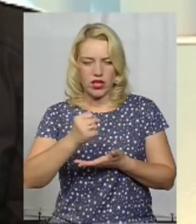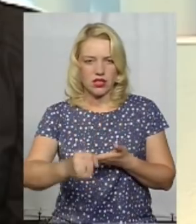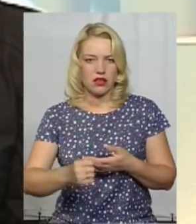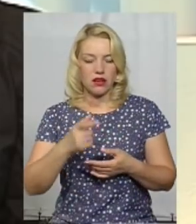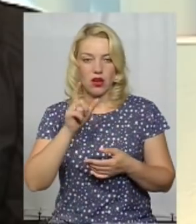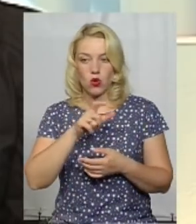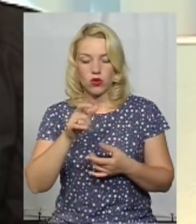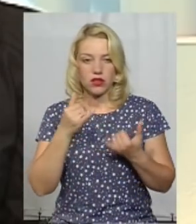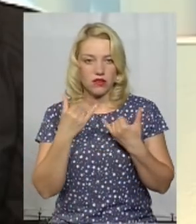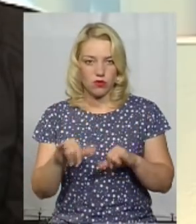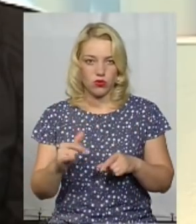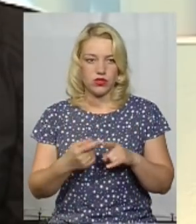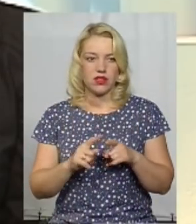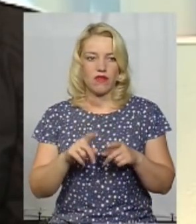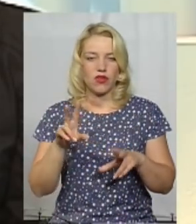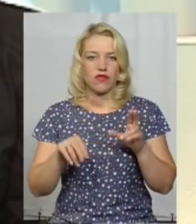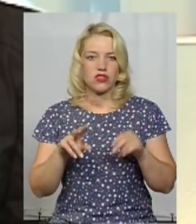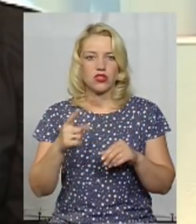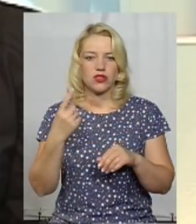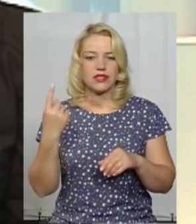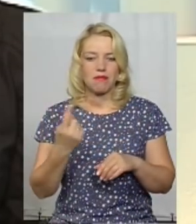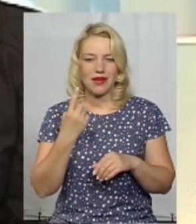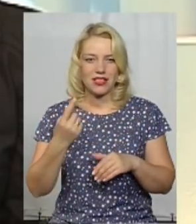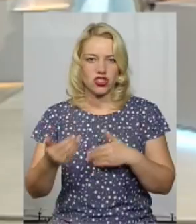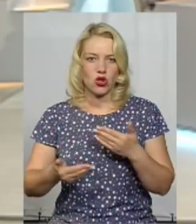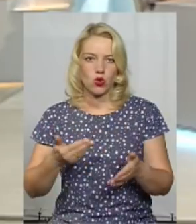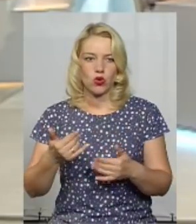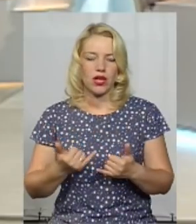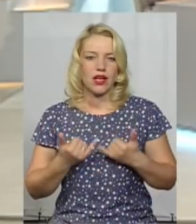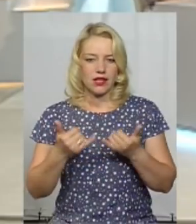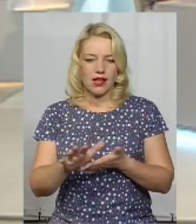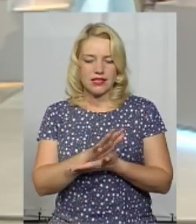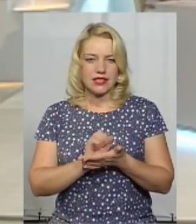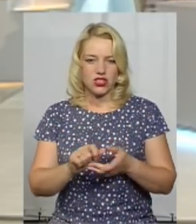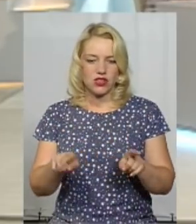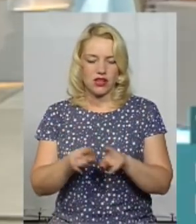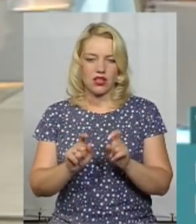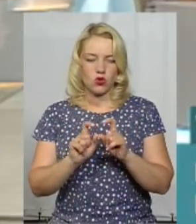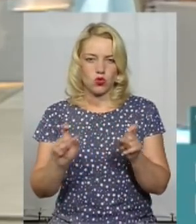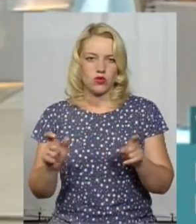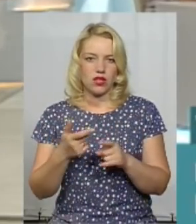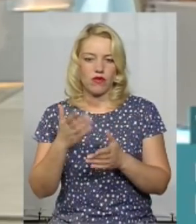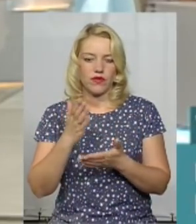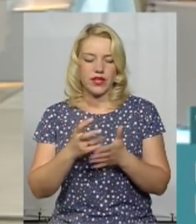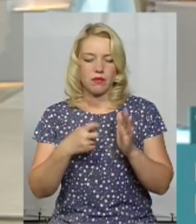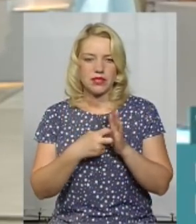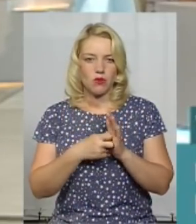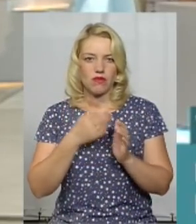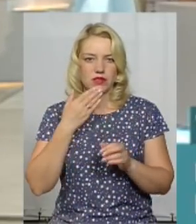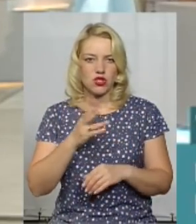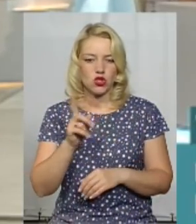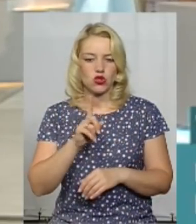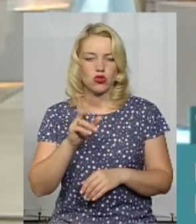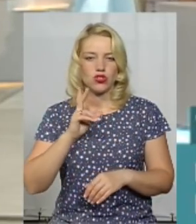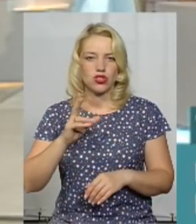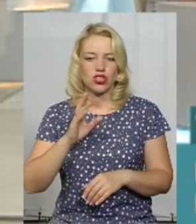вважають, що це є перші кроки для знищення таких установ. Є письмове звернення, де жінка пише, що